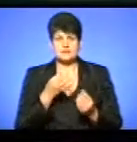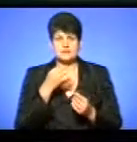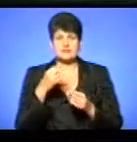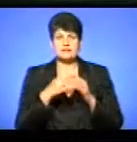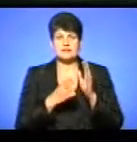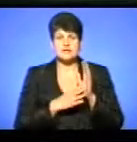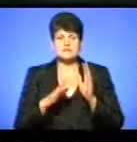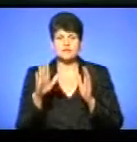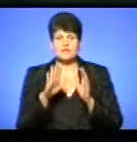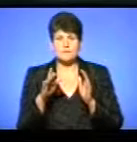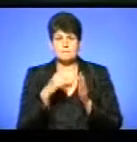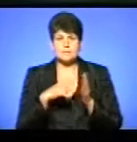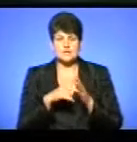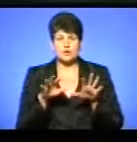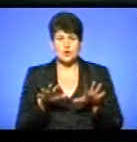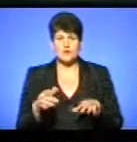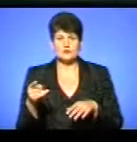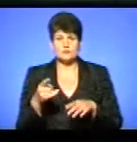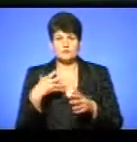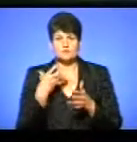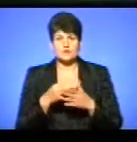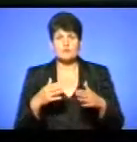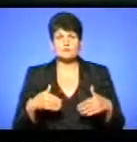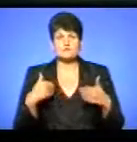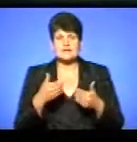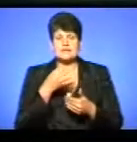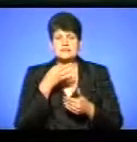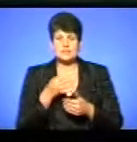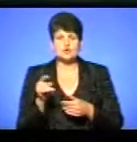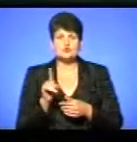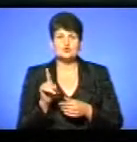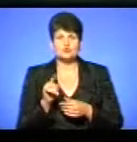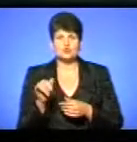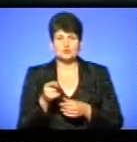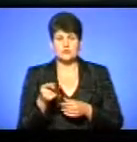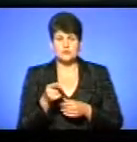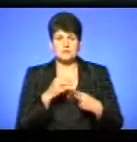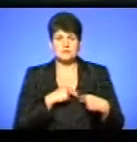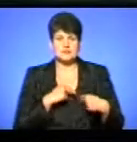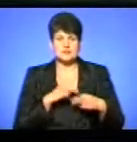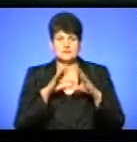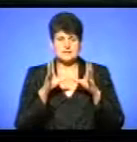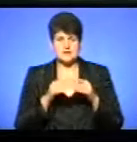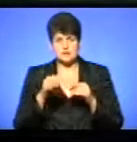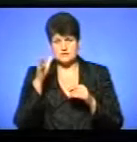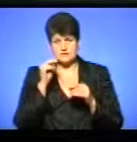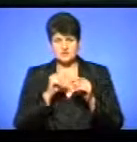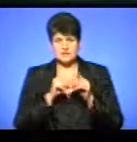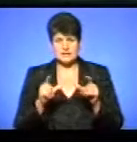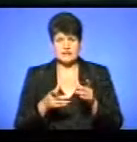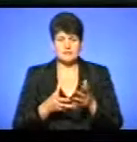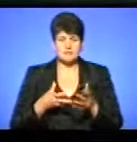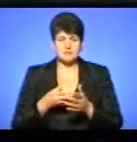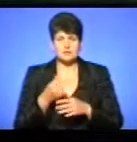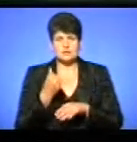19 вересня міський голова Тернополя у своєму зверненні сказав, що у Тернополі працівникам загальноосвітніх шкіл для виплати основної